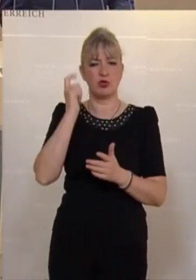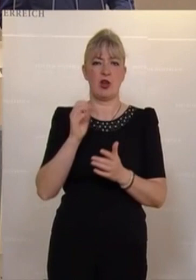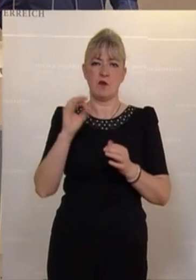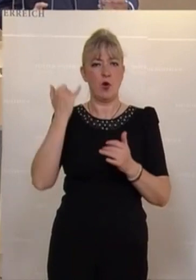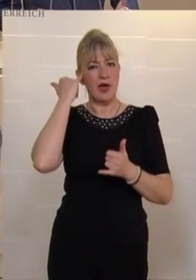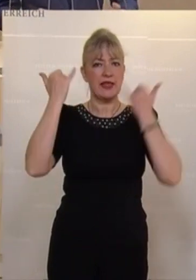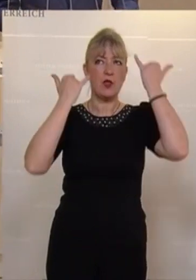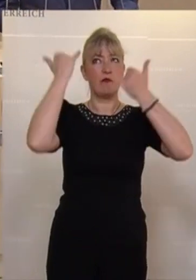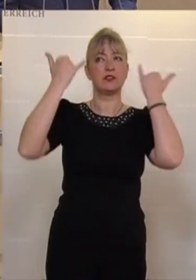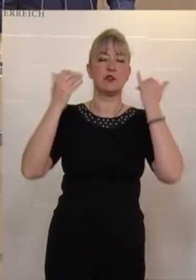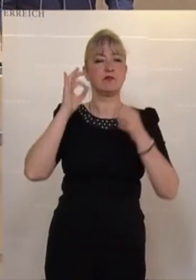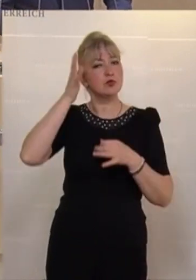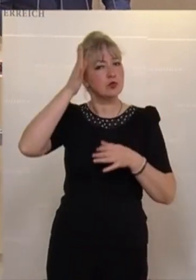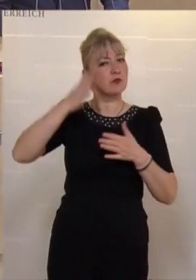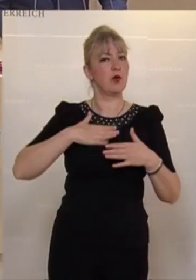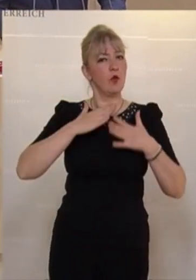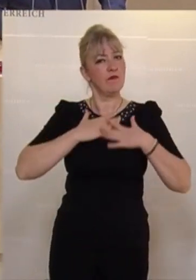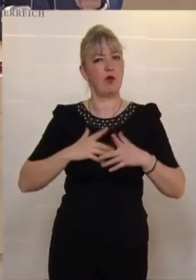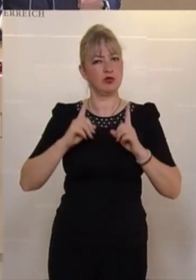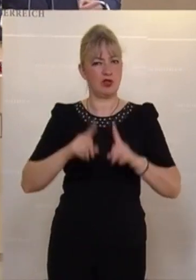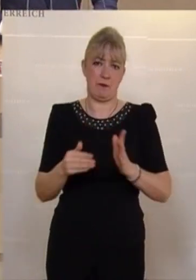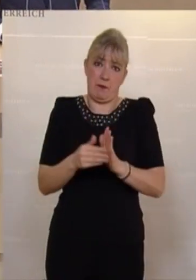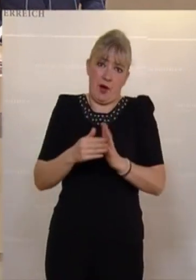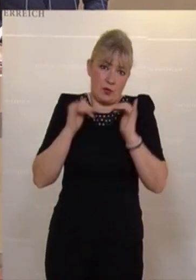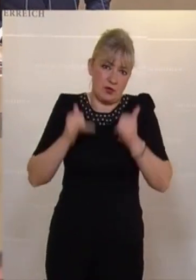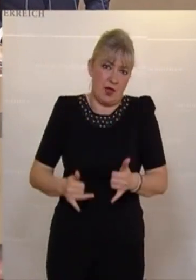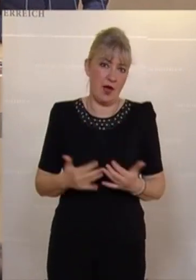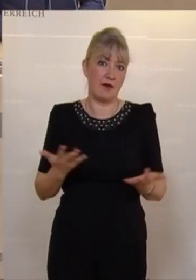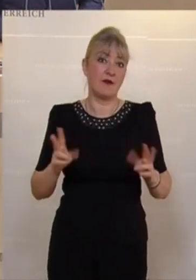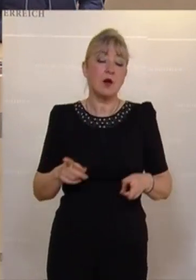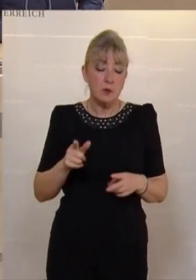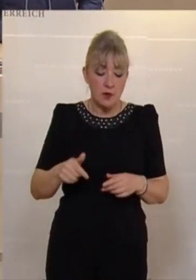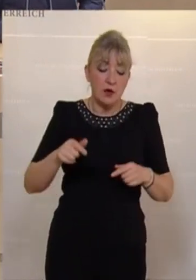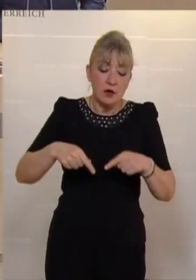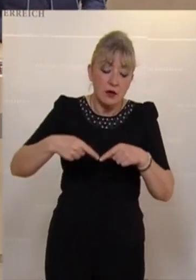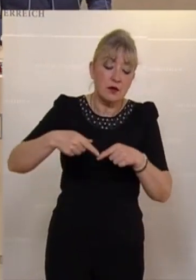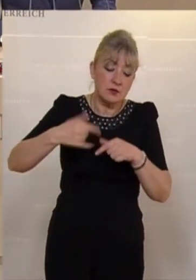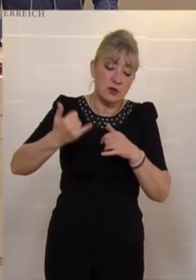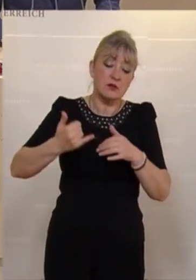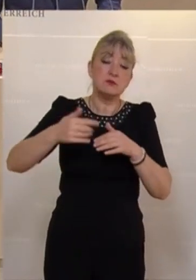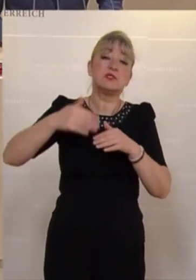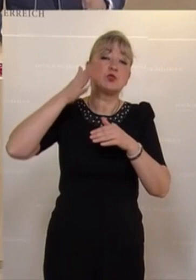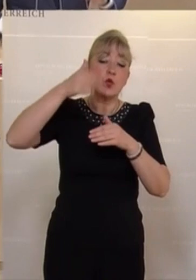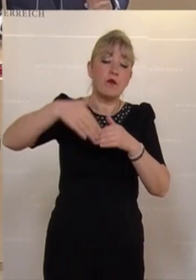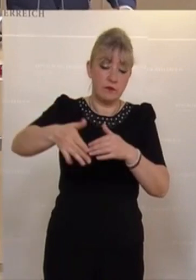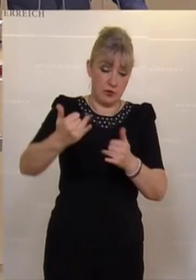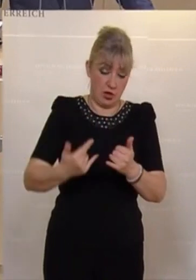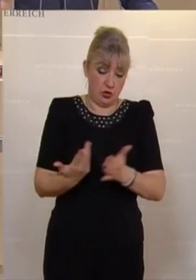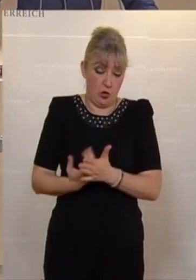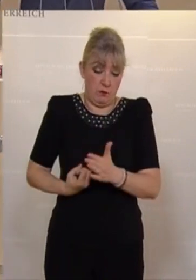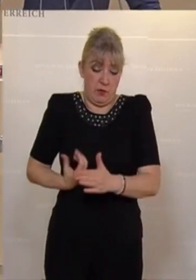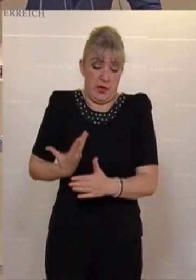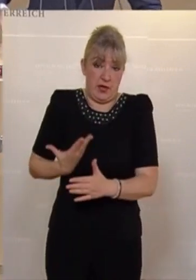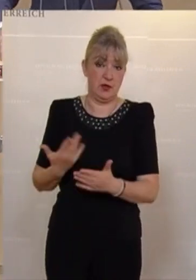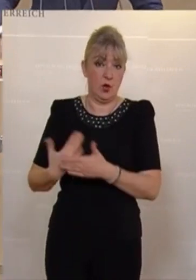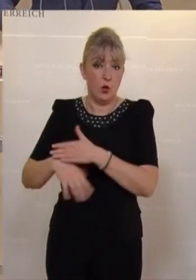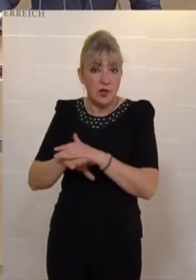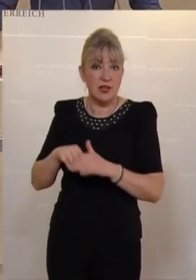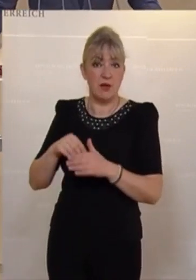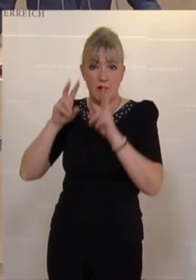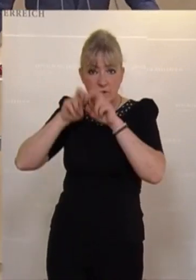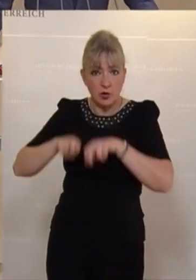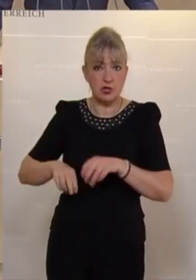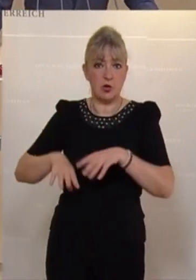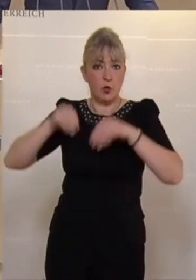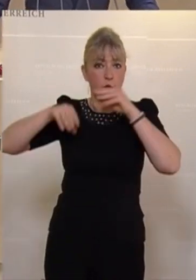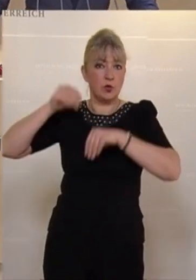Innovation und für die Zukunft unseres Wohlstandes, denn das Morgen dämmert heute schon. Die Unternehmerinnen, die Forscherinnen,